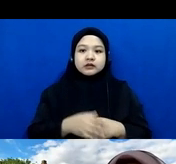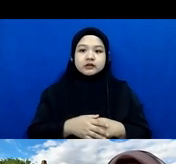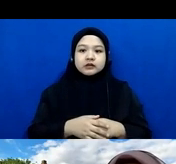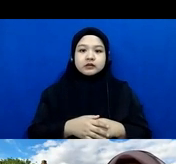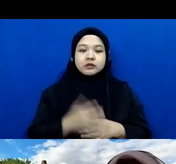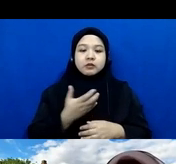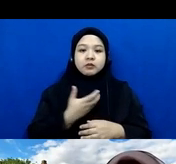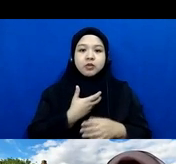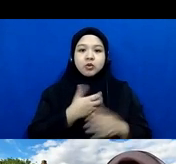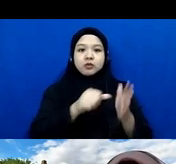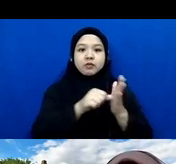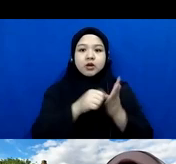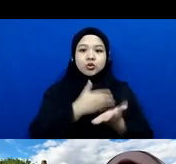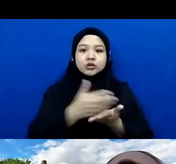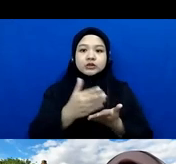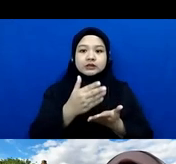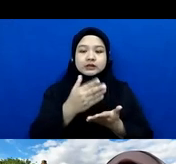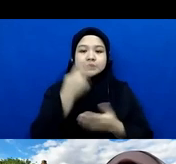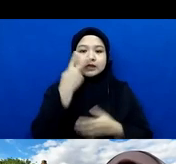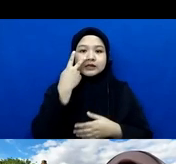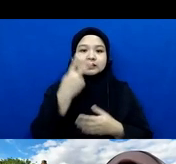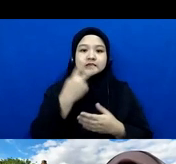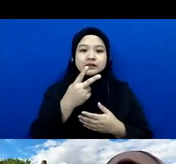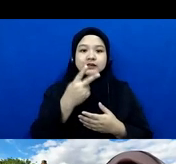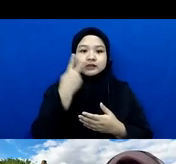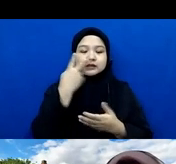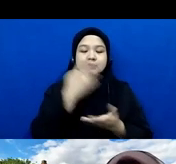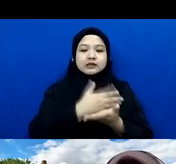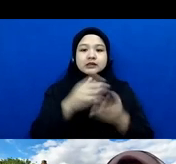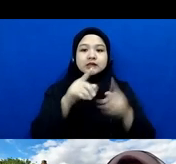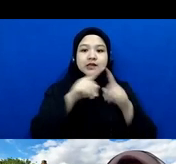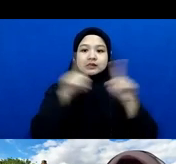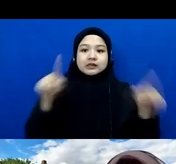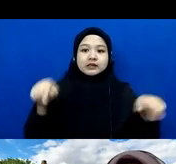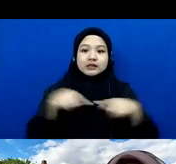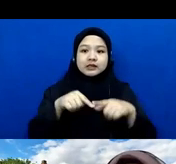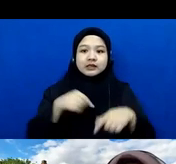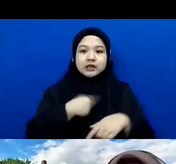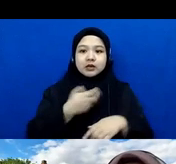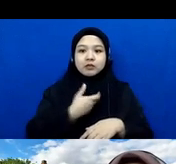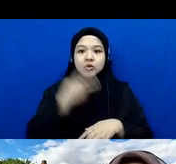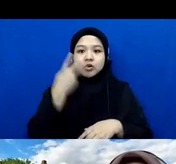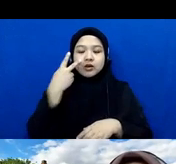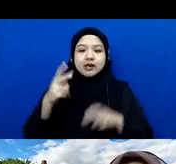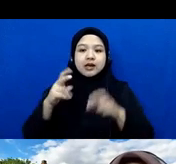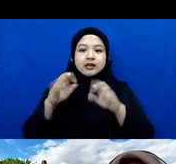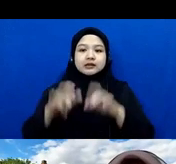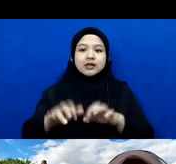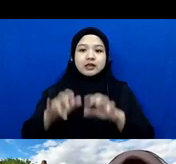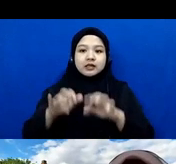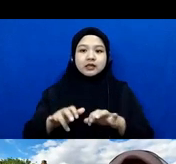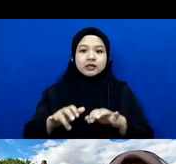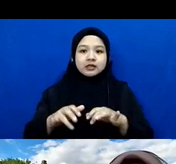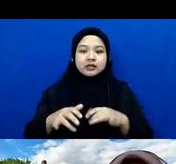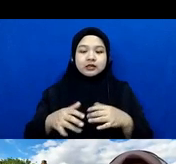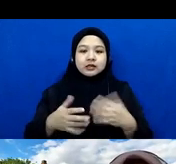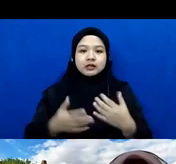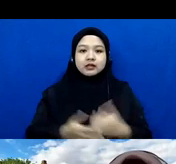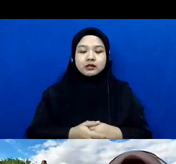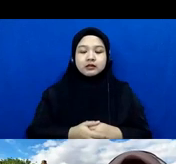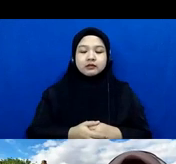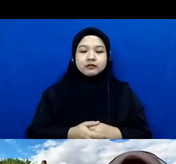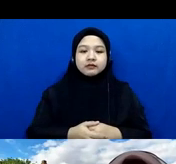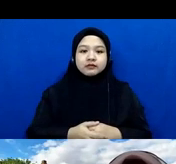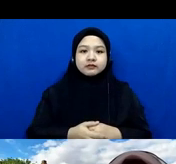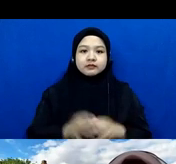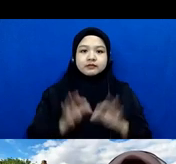screen kali ya Mas karena saya pengen lihat isi chatnya teman-teman kan kayaknya lebih mudah kalau saya nggak share screen gimana tuh Mas Ajiwan oke